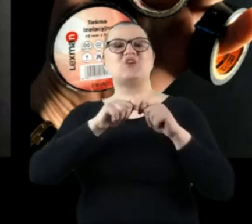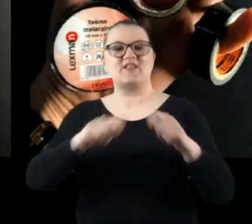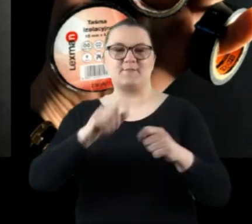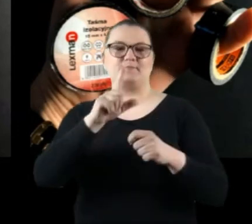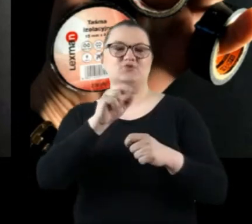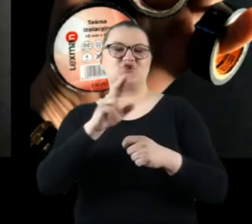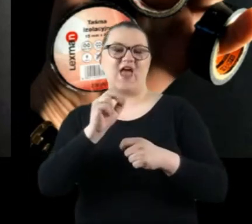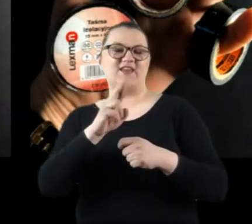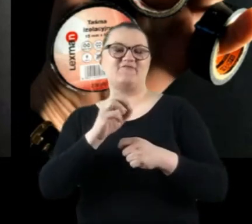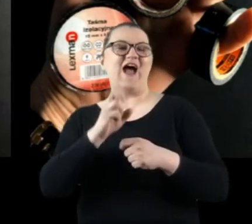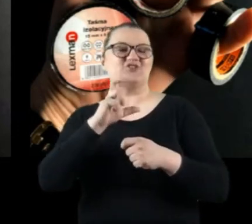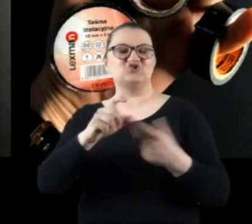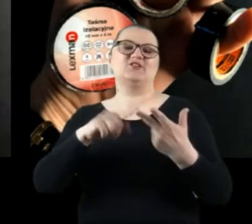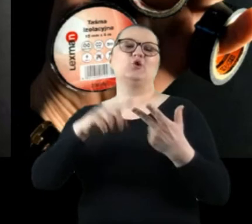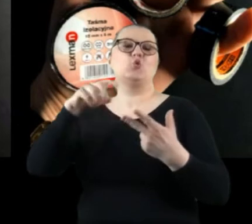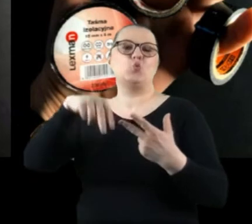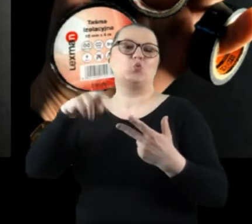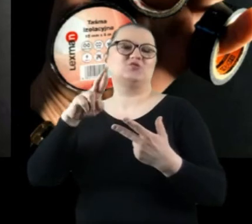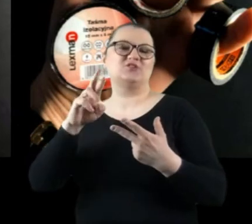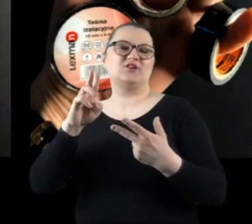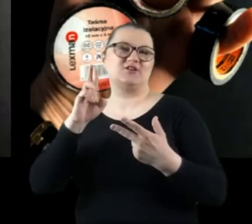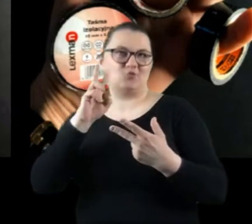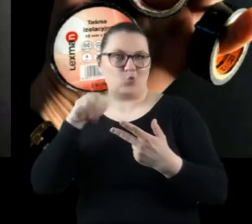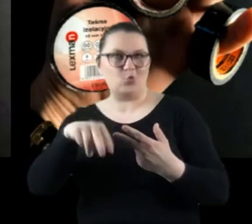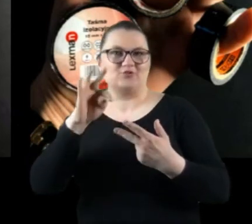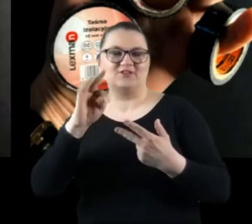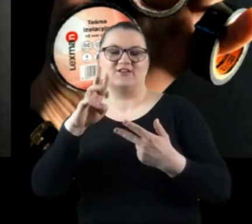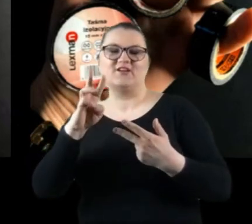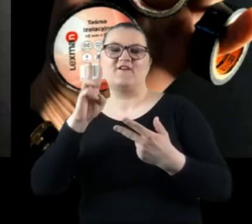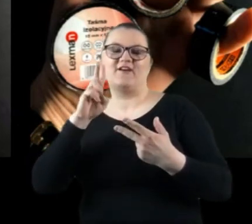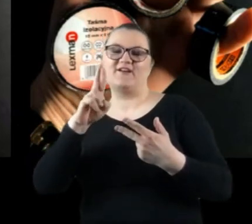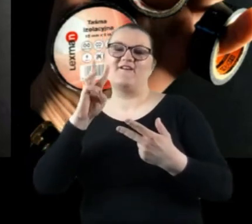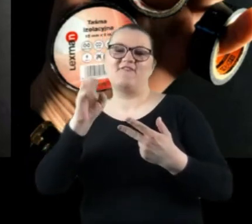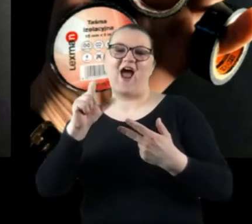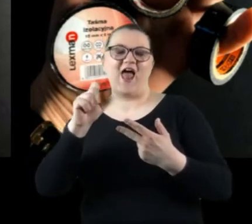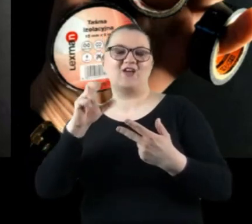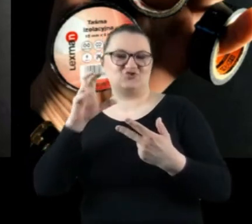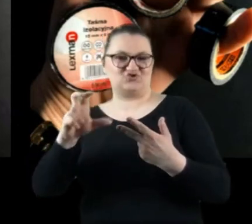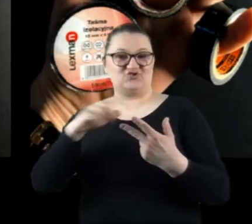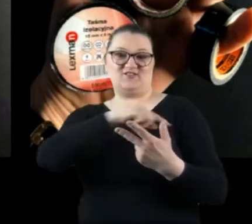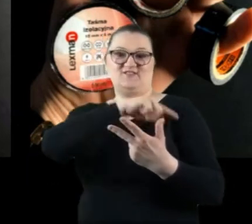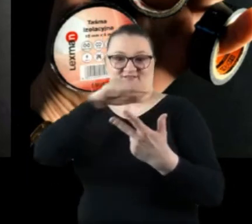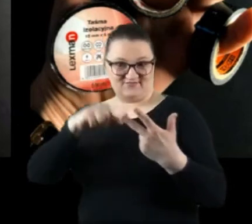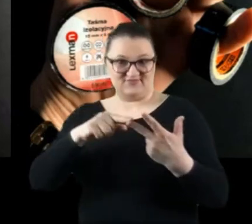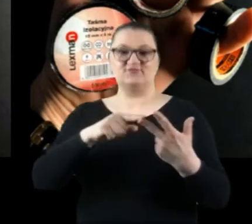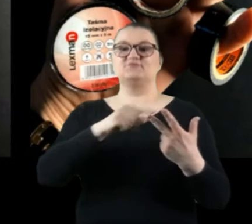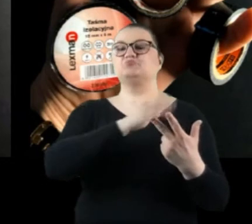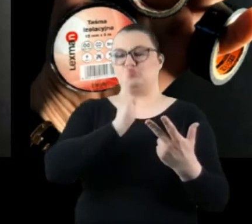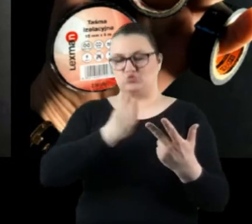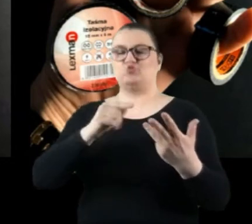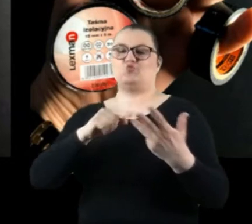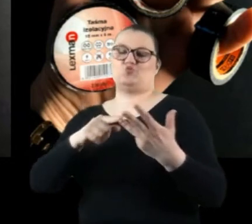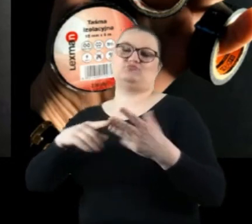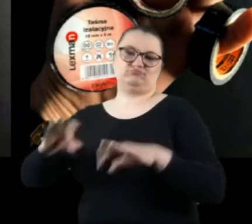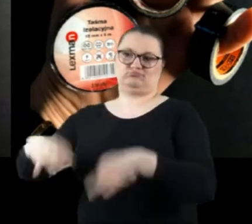Wywoływacz, jak sama nazwa wskazuje, wywoła nam nasze zdjęcie. Zobaczymy, co tak naprawdę zrobiliśmy. Następnie musimy przerwać